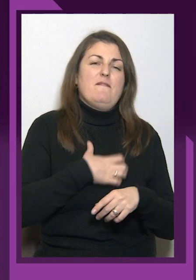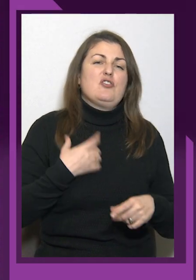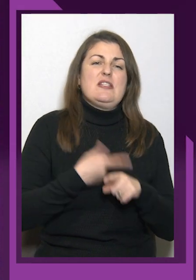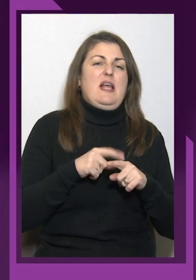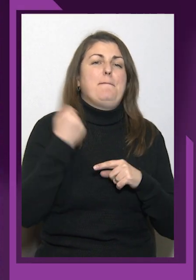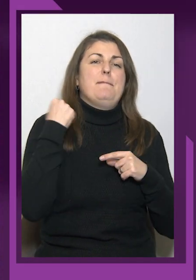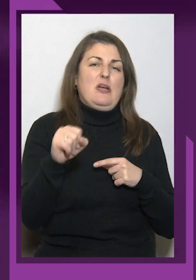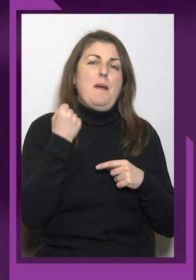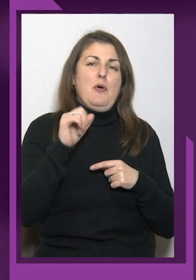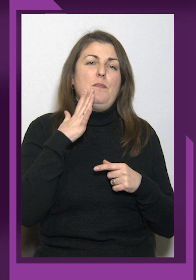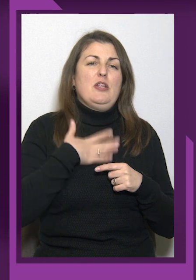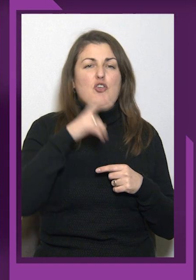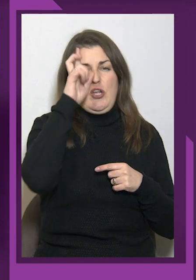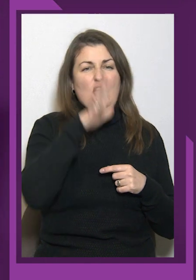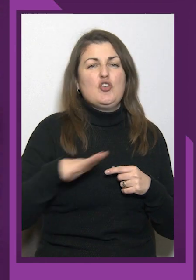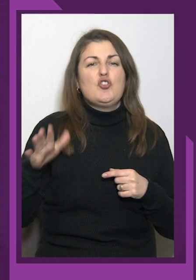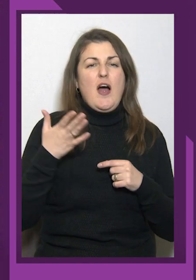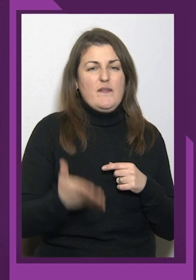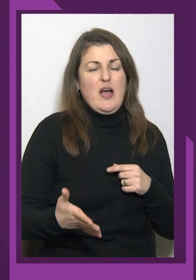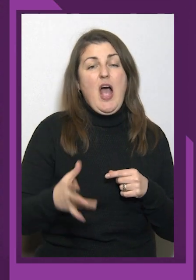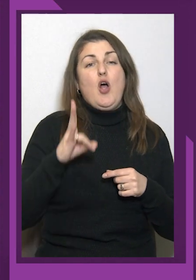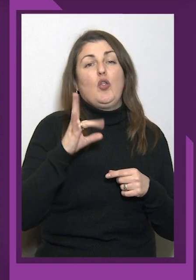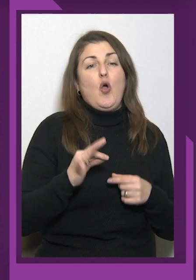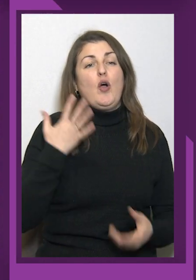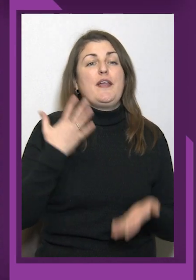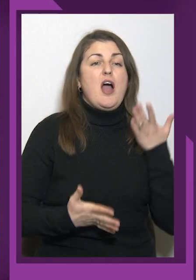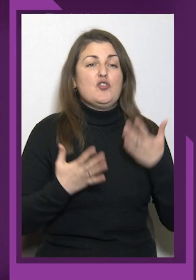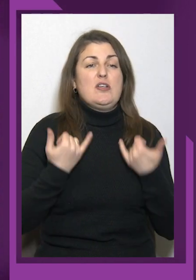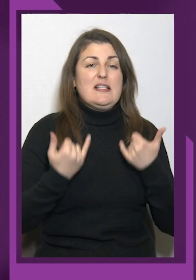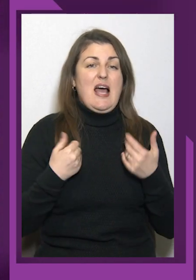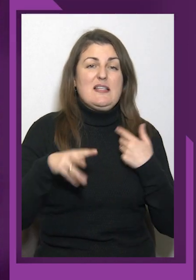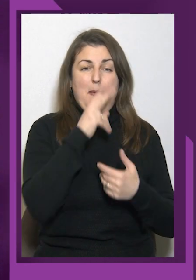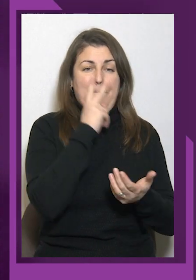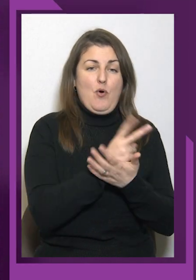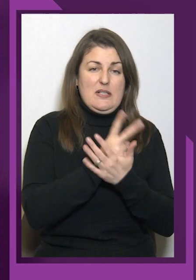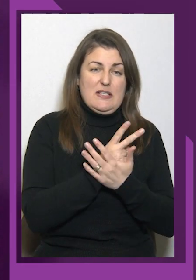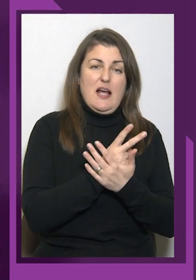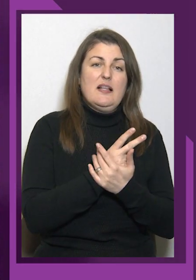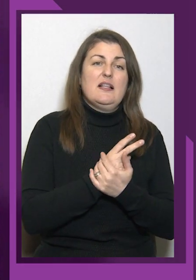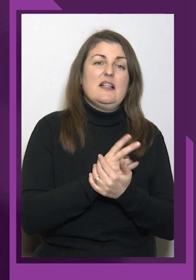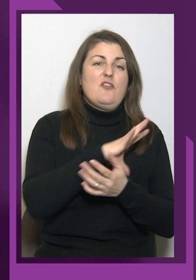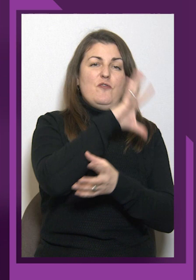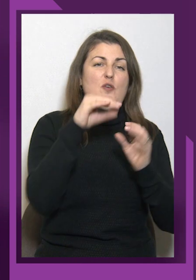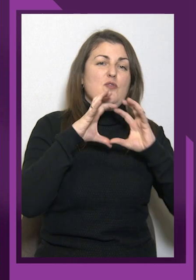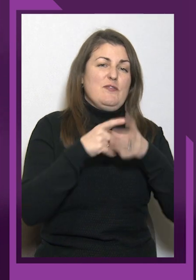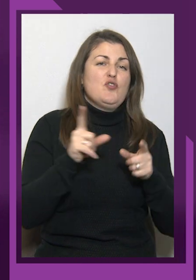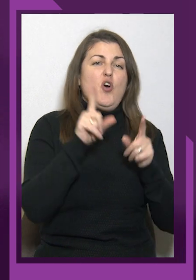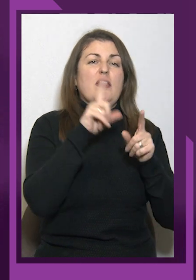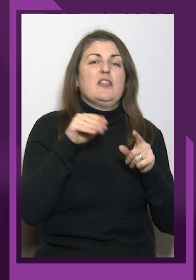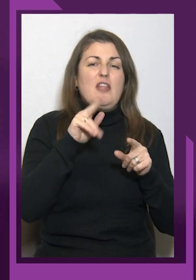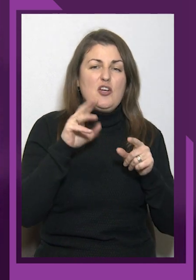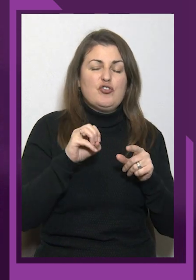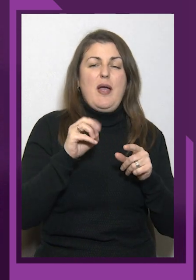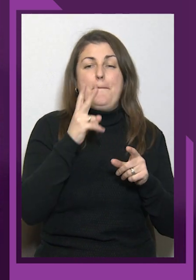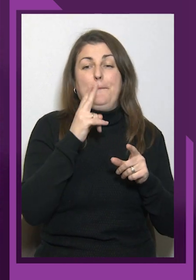якщо зараз ми показали всьому світу, що навіть при війні ми виїжджаємо,